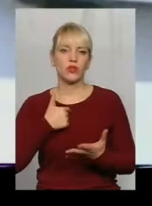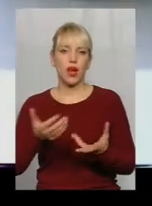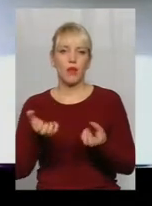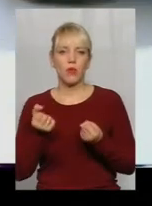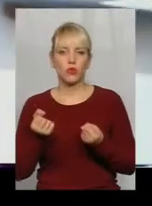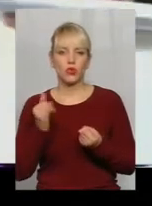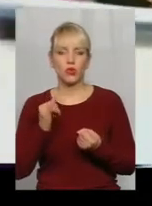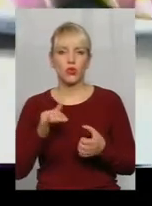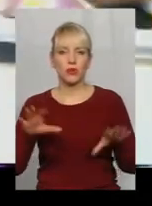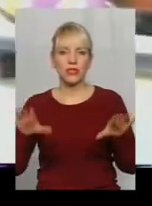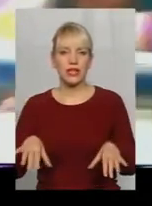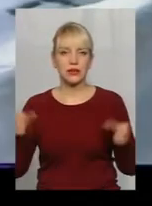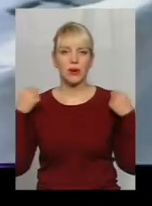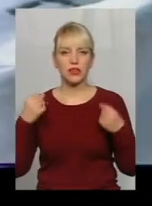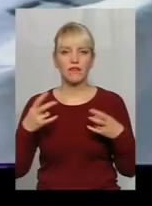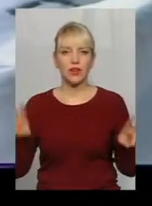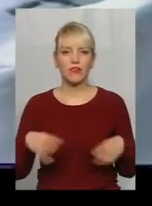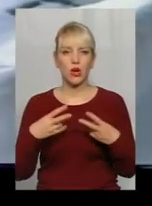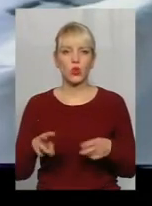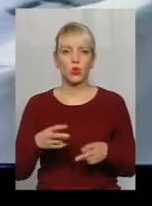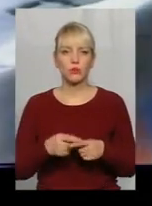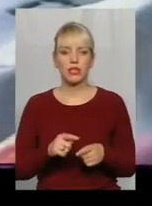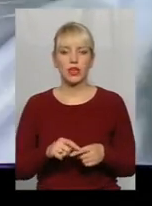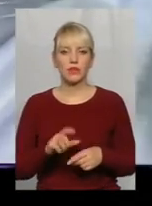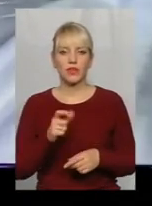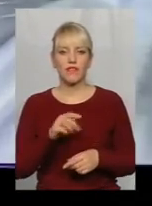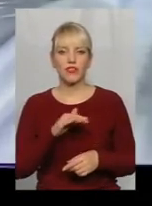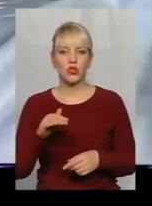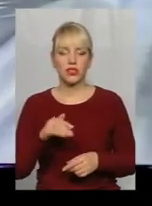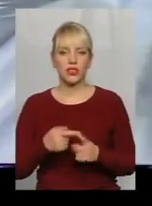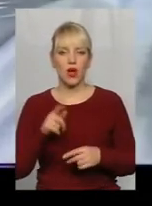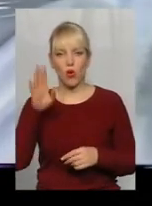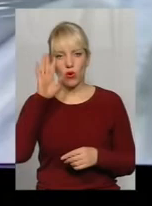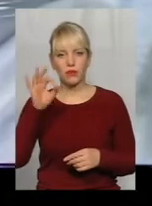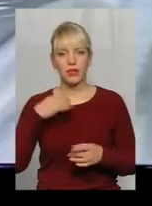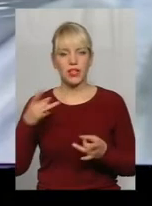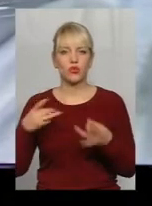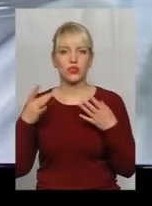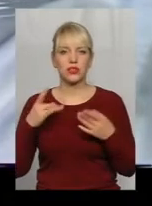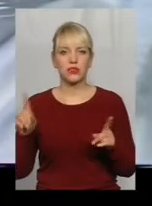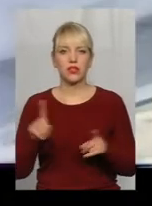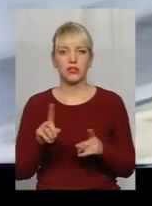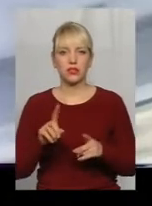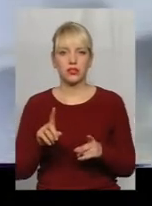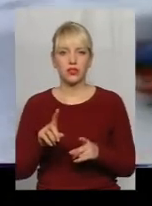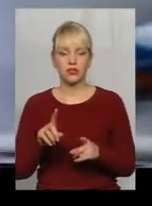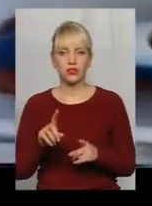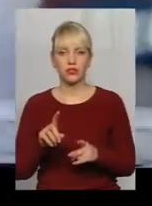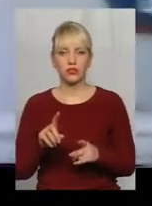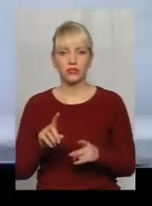у председателя спортивного клуба «ВЕРС» Евгения Тимофеевича Гитлова, він мені якось сказав, що определенну роль заграло